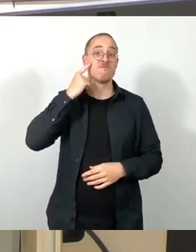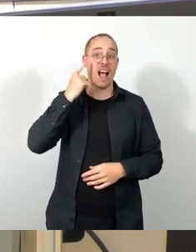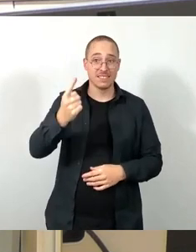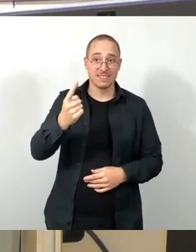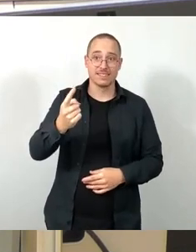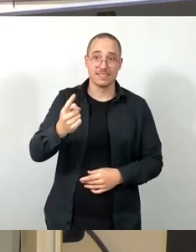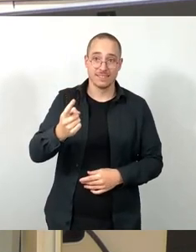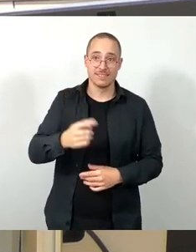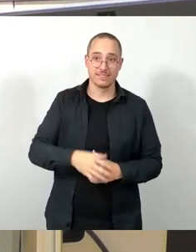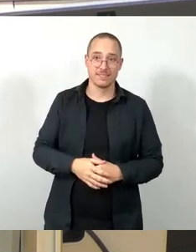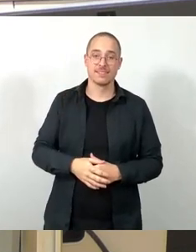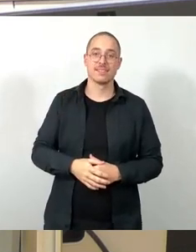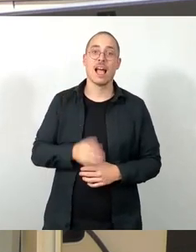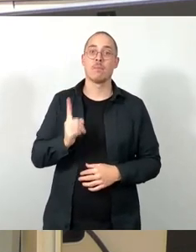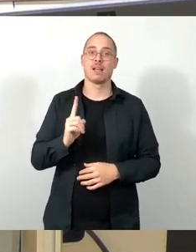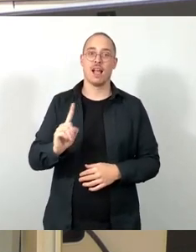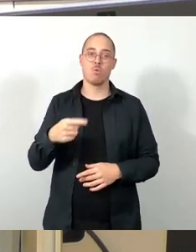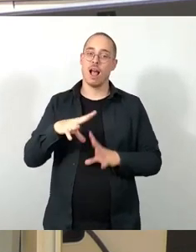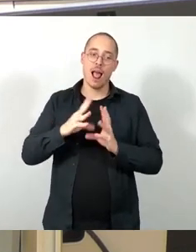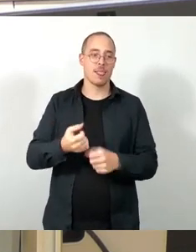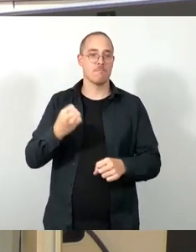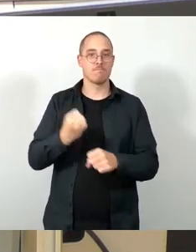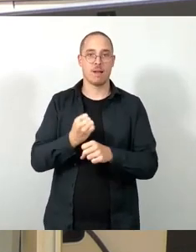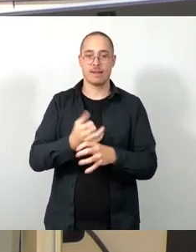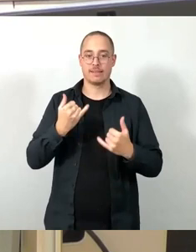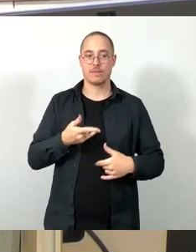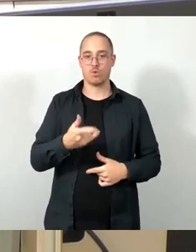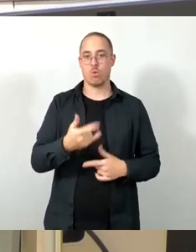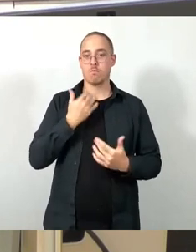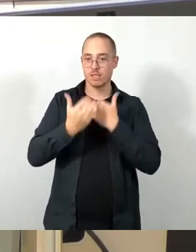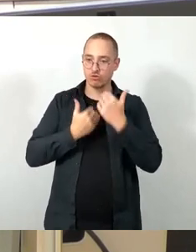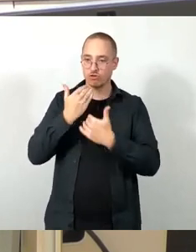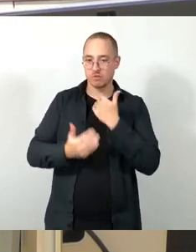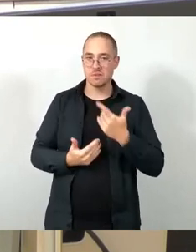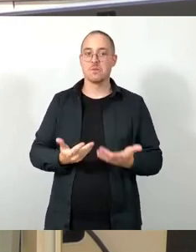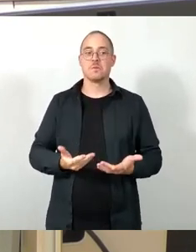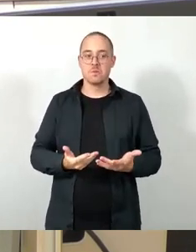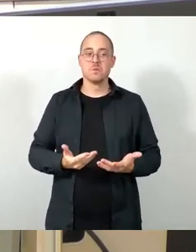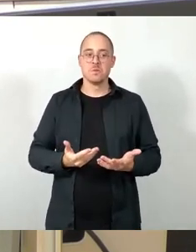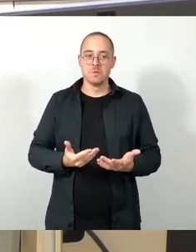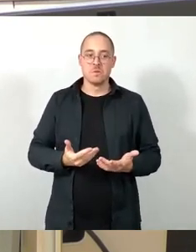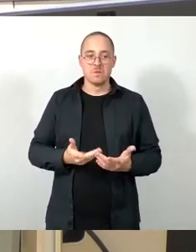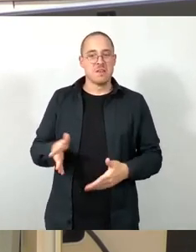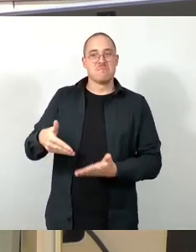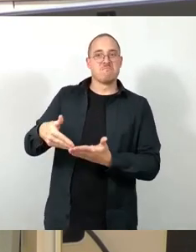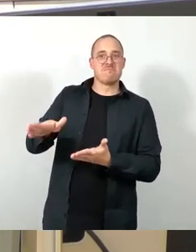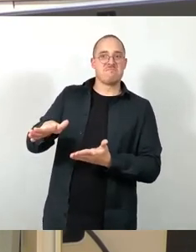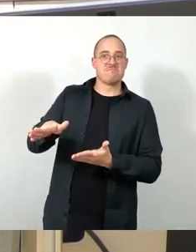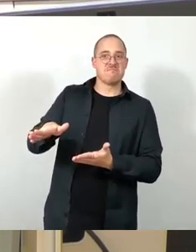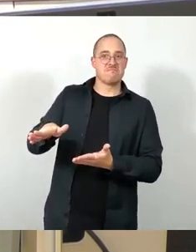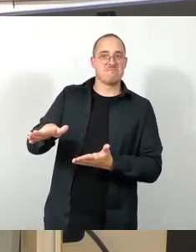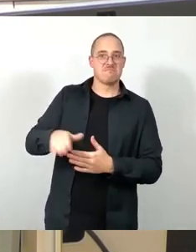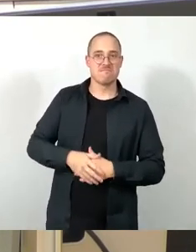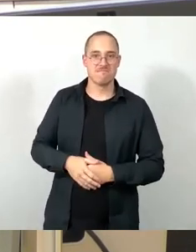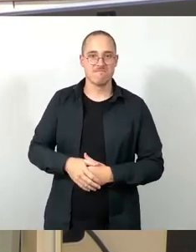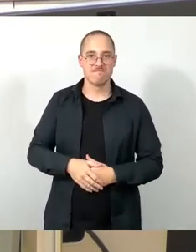inzwischen alles getan, auch mit dem inzwischen uns jetzt vorliegenden Bericht, diesen Lapsus wegzumachen. Und ich denke, das ist